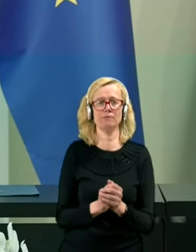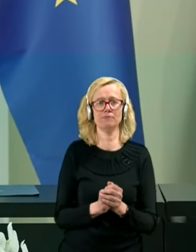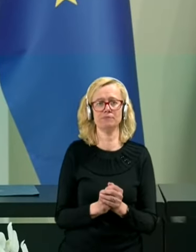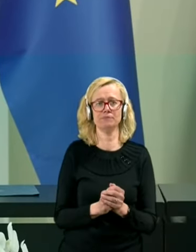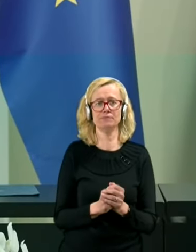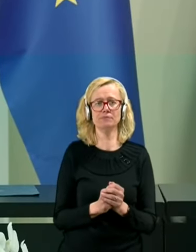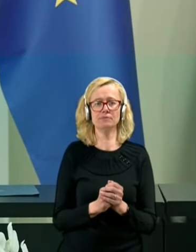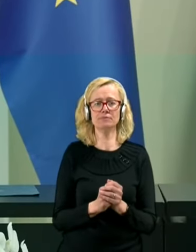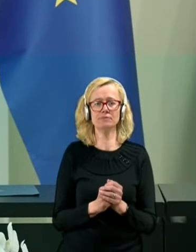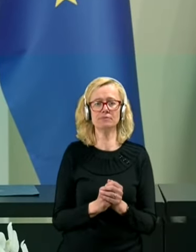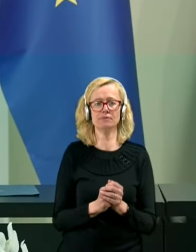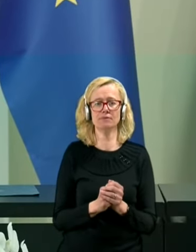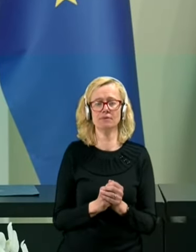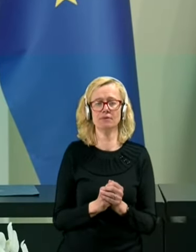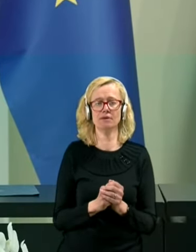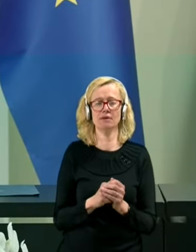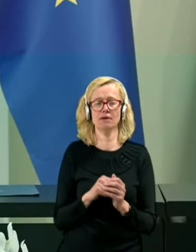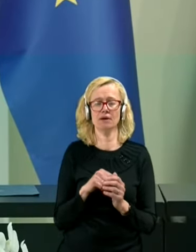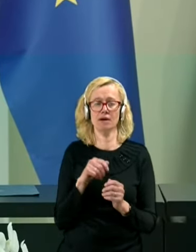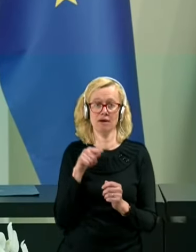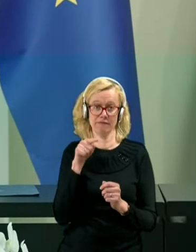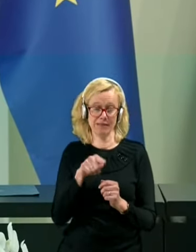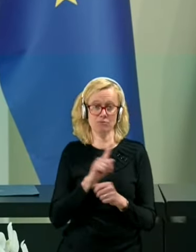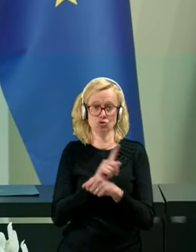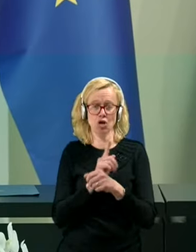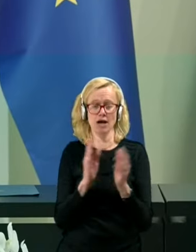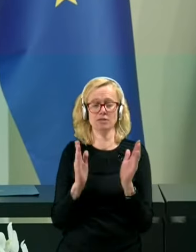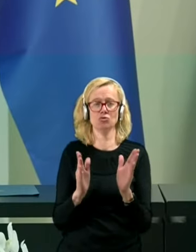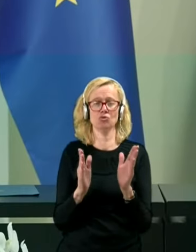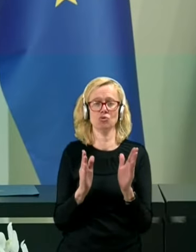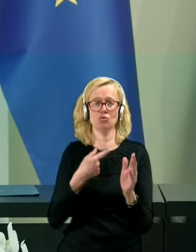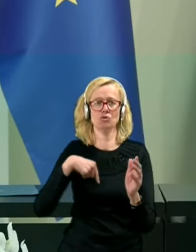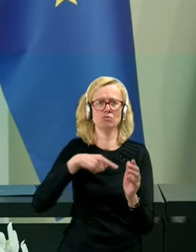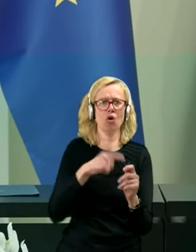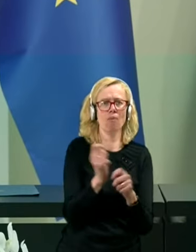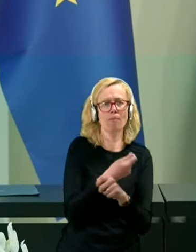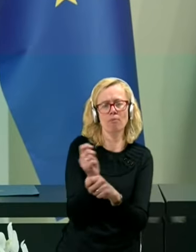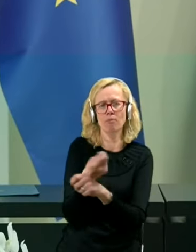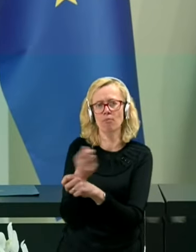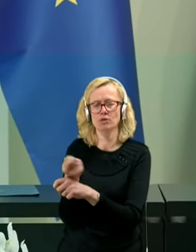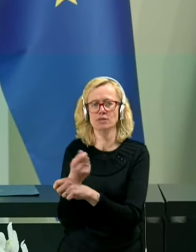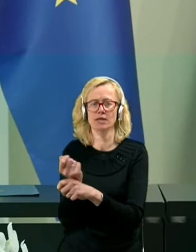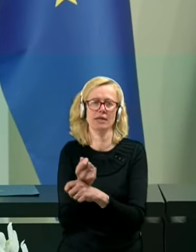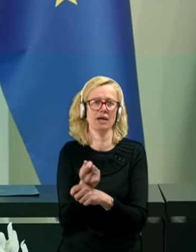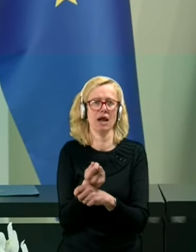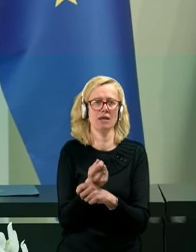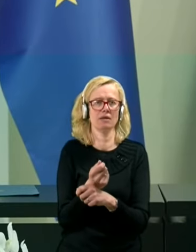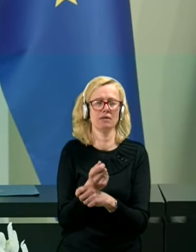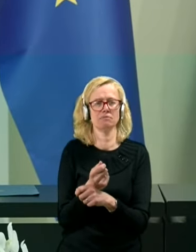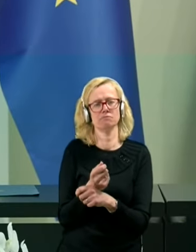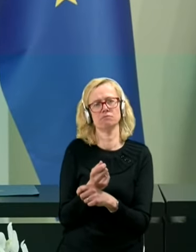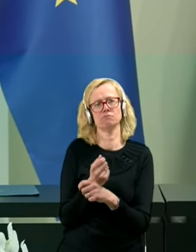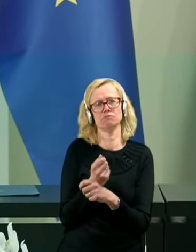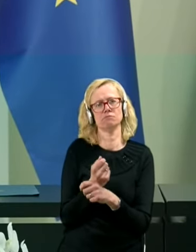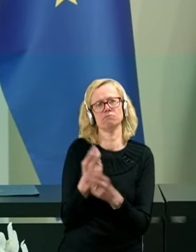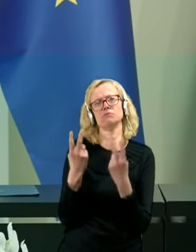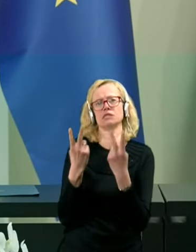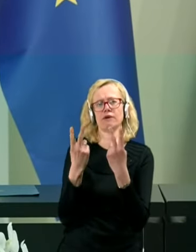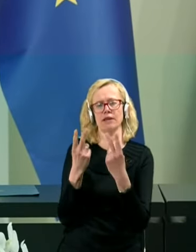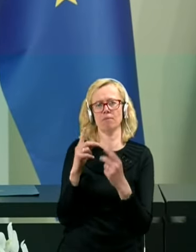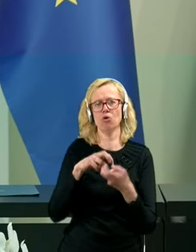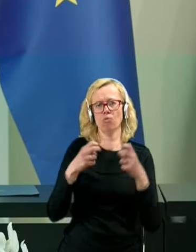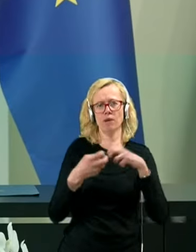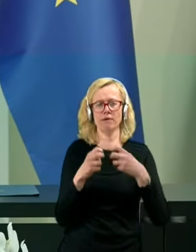V tem času smo posanirali bistvene probleme v